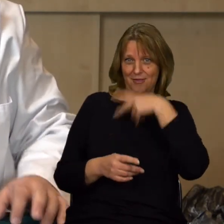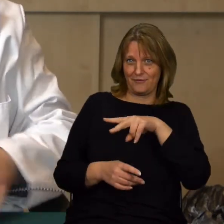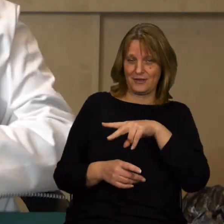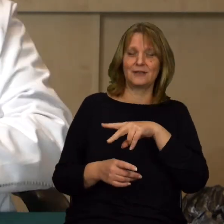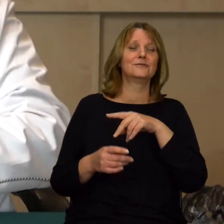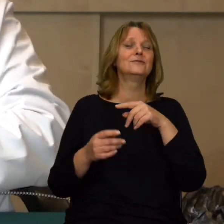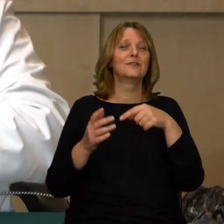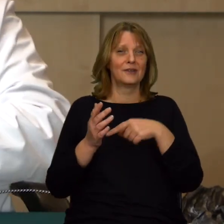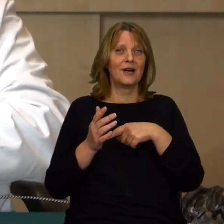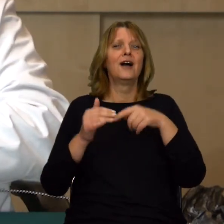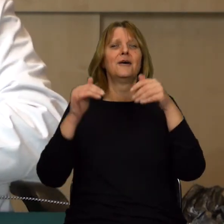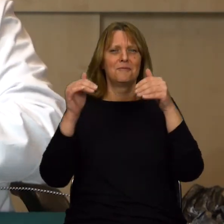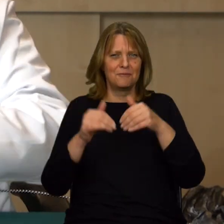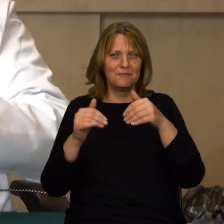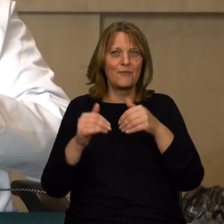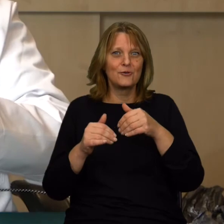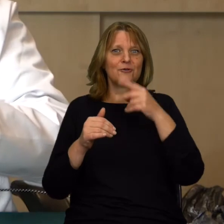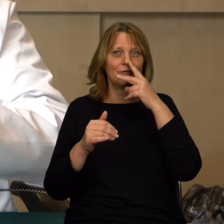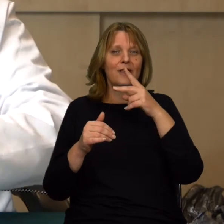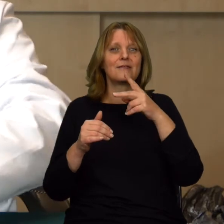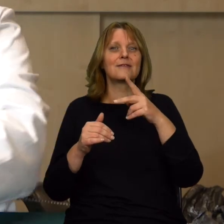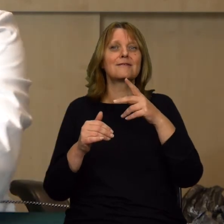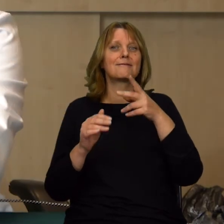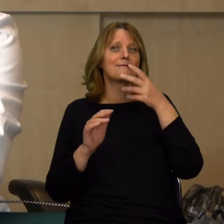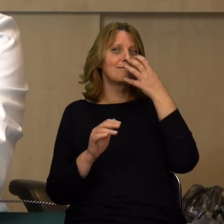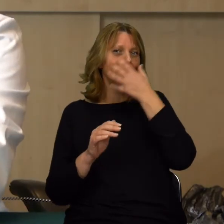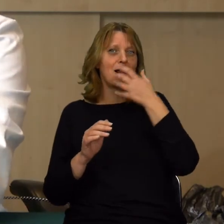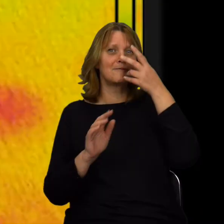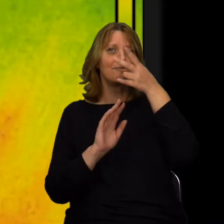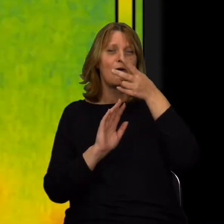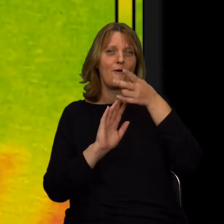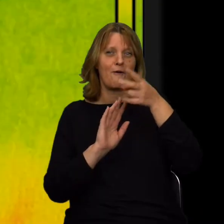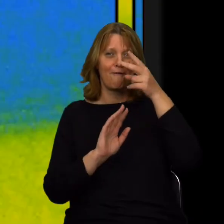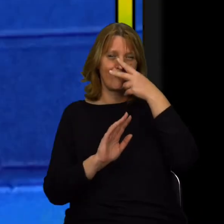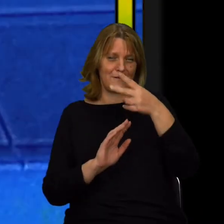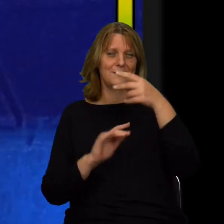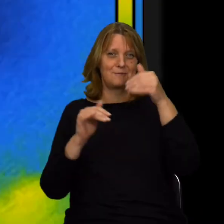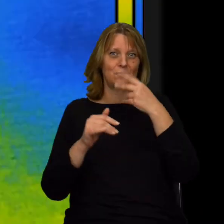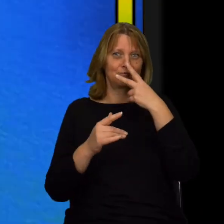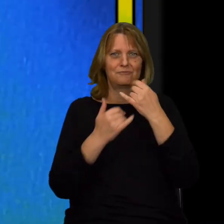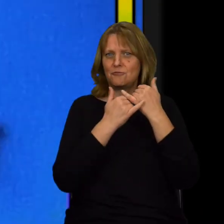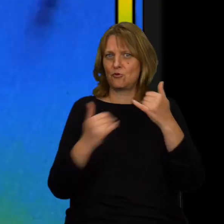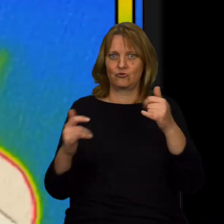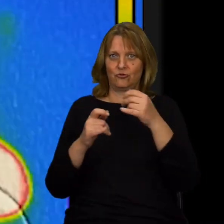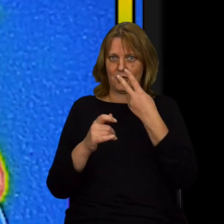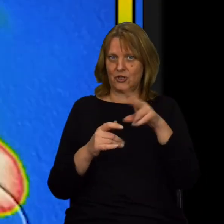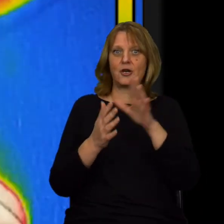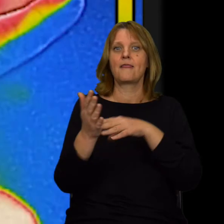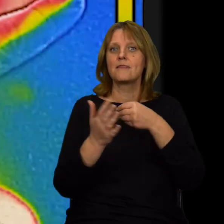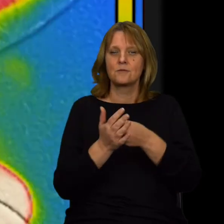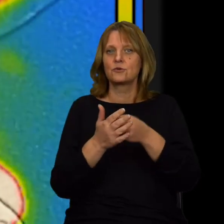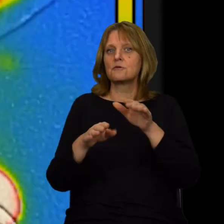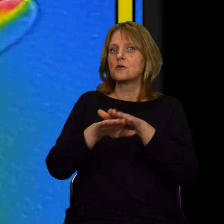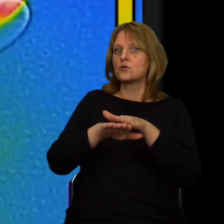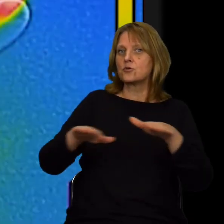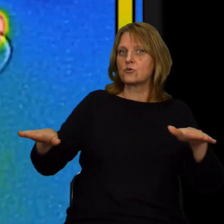możemy dostrzec właśnie tutaj w termowizji różne ciekawe rzeczy. Mógłbym na przykład dotknąć stołu ręką